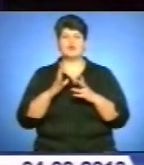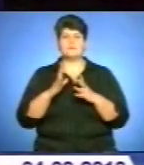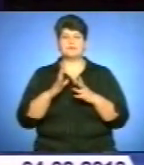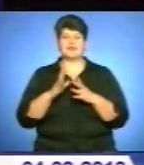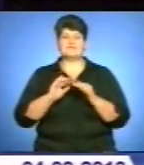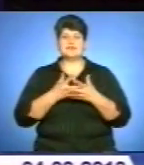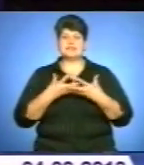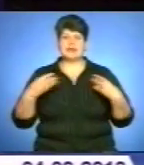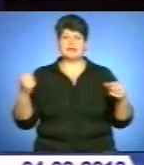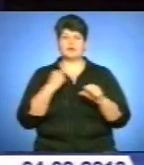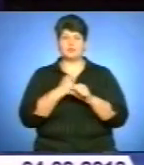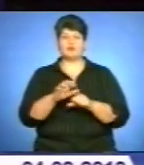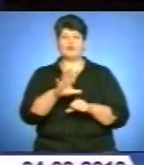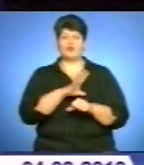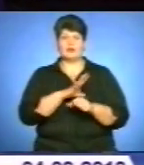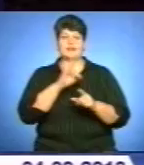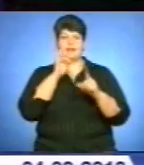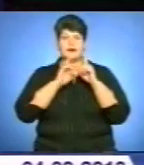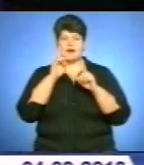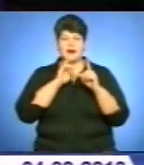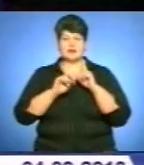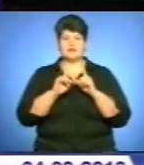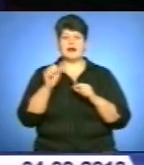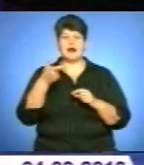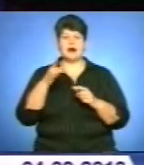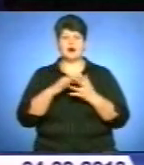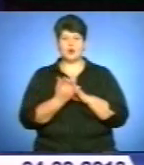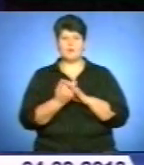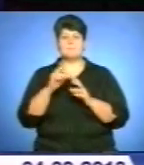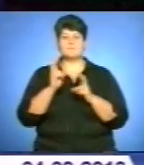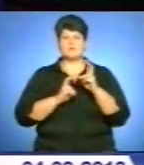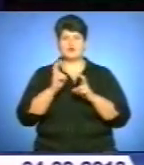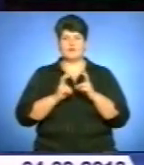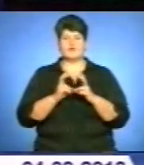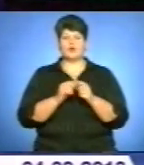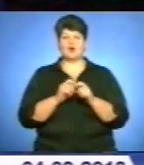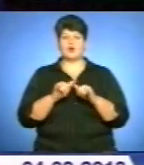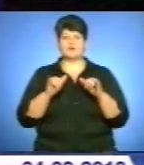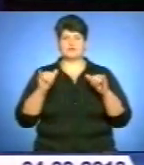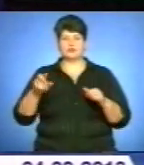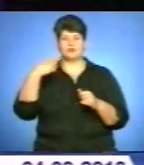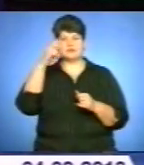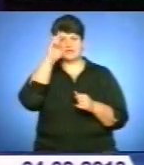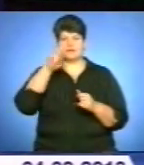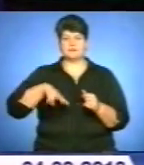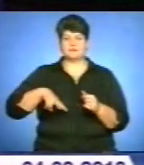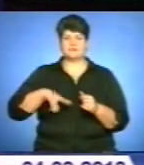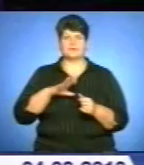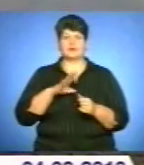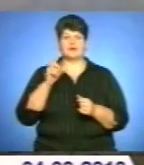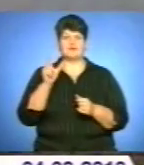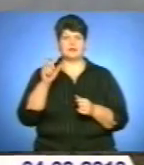обласній нараді, що відбулася у Департаменті агропромислового розвитку облдержадміністрації. Там побував Євген Баров.